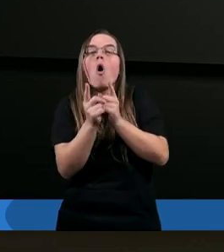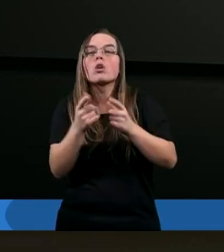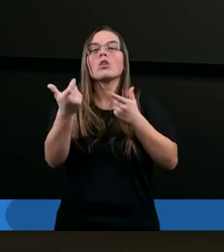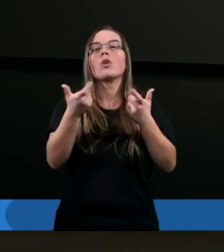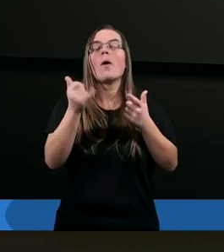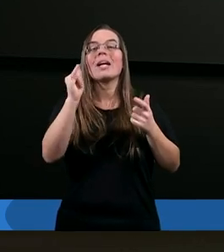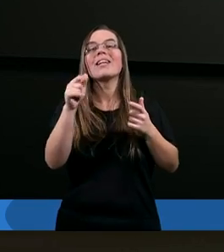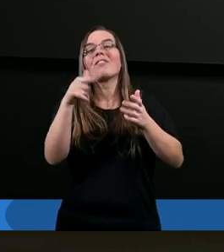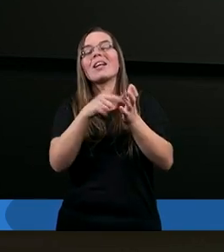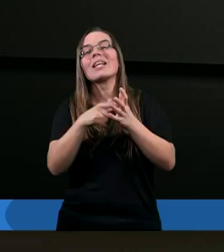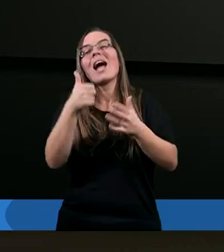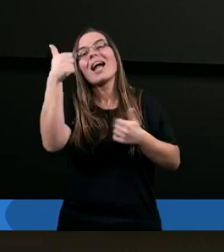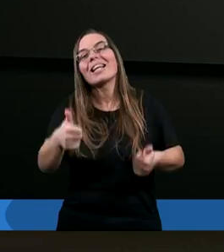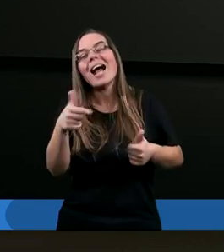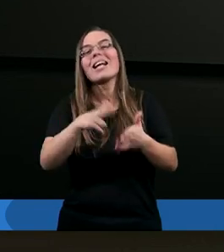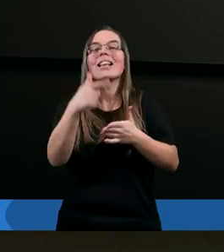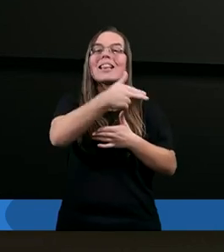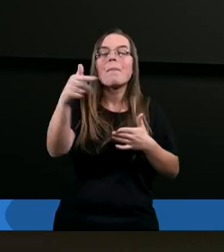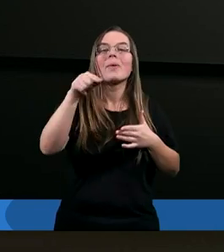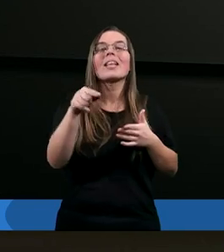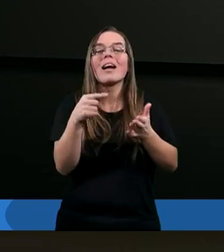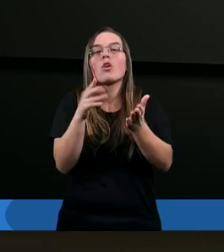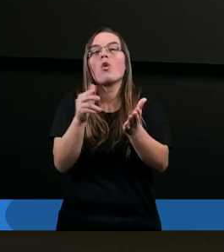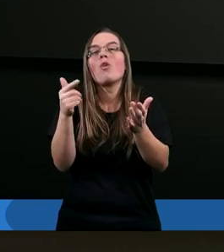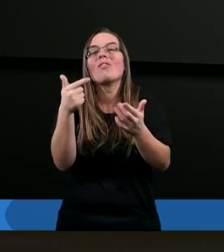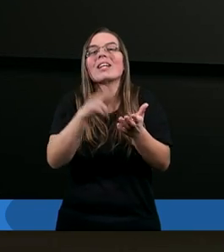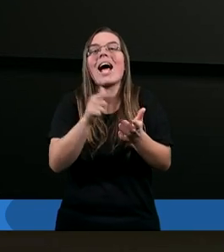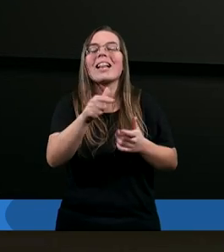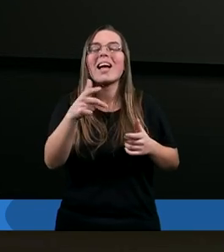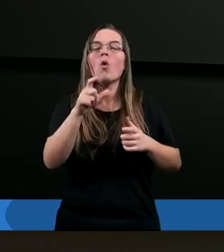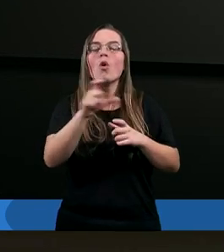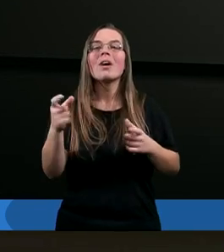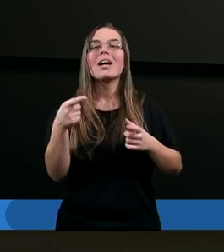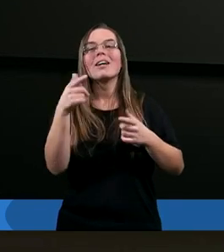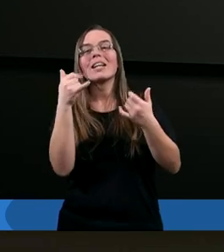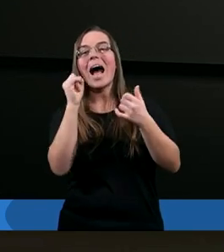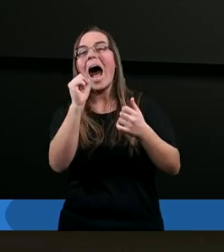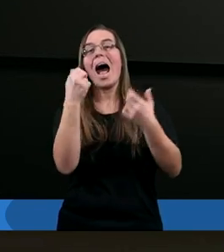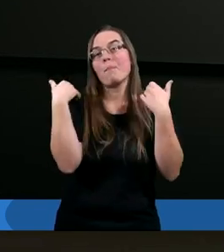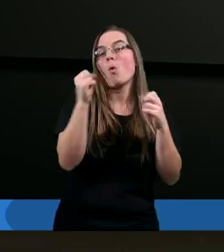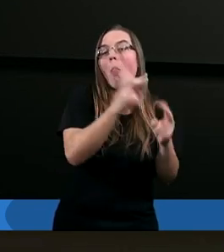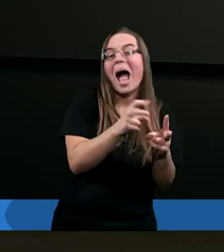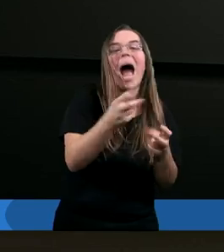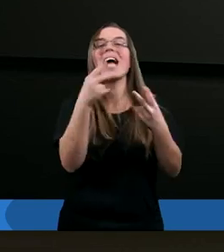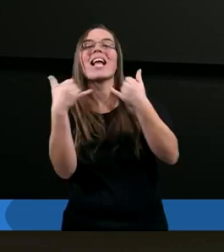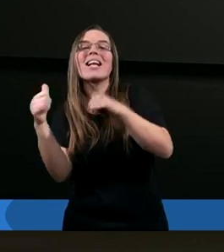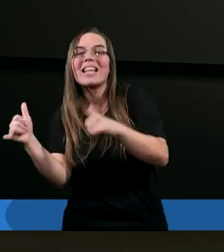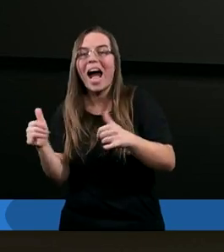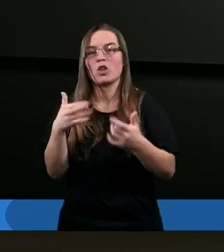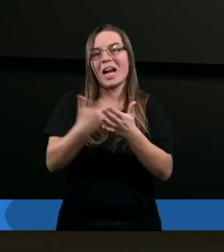zdanie na temat tego, dlaczego Hiob właśnie doświadczył takiego, a nie innego doświadczenia.